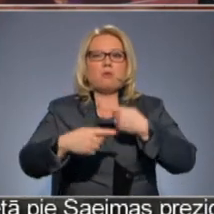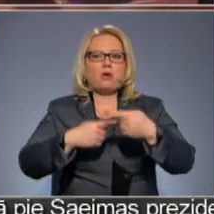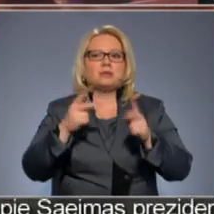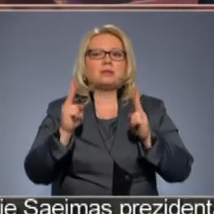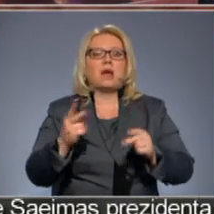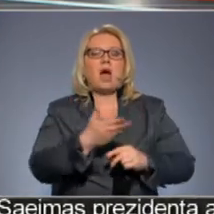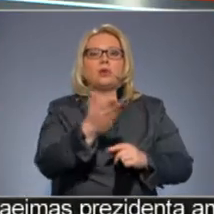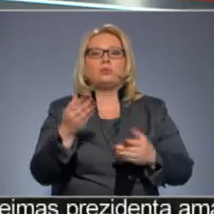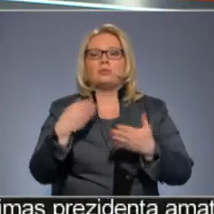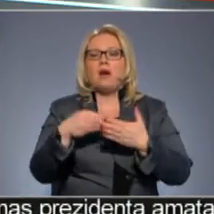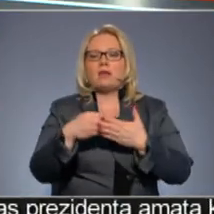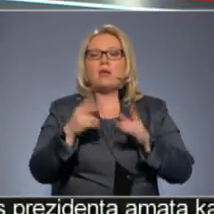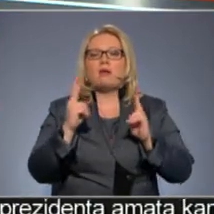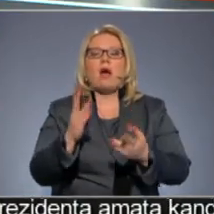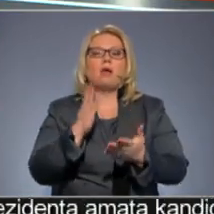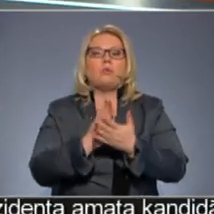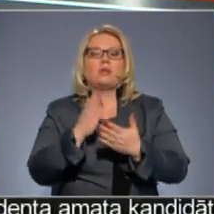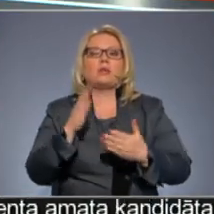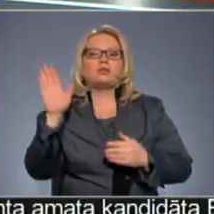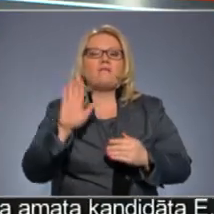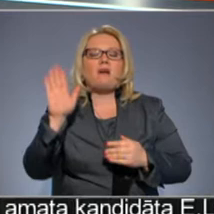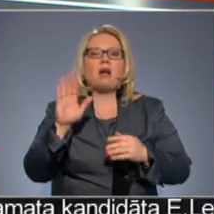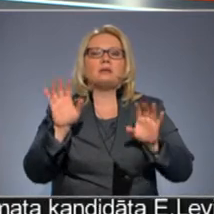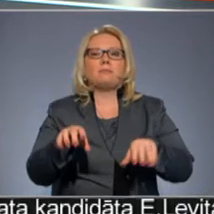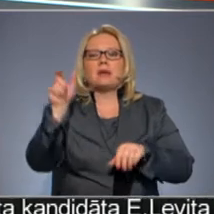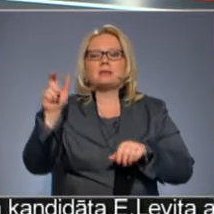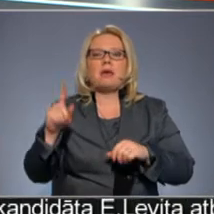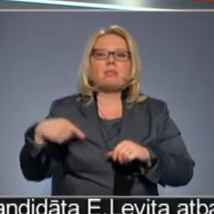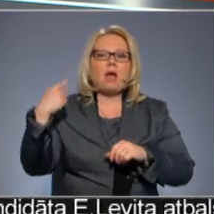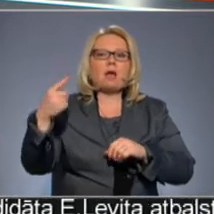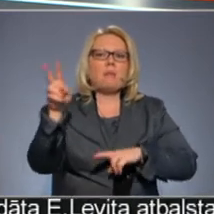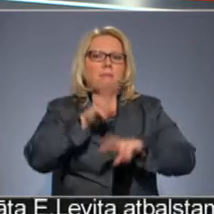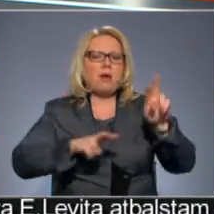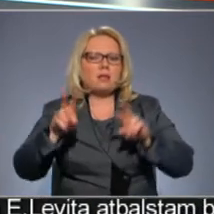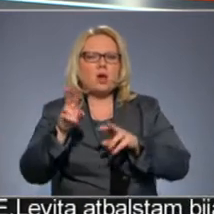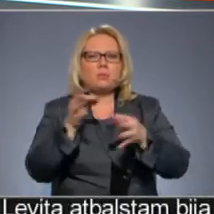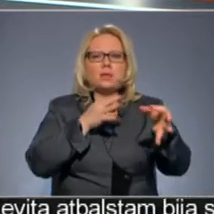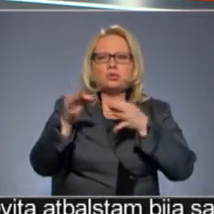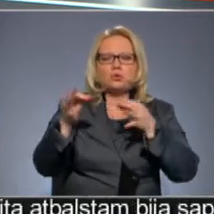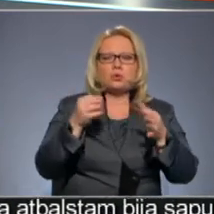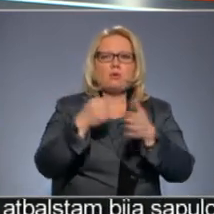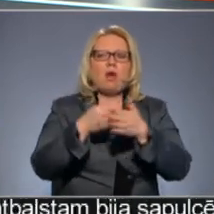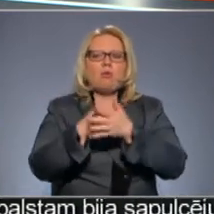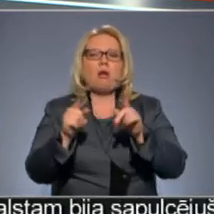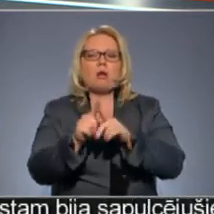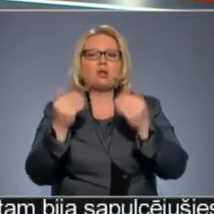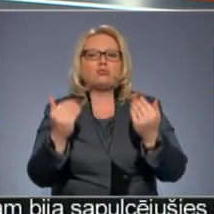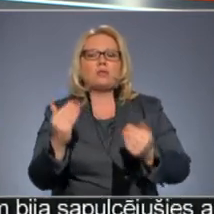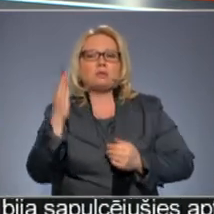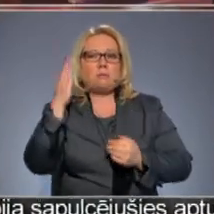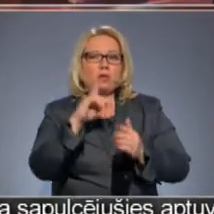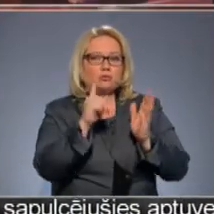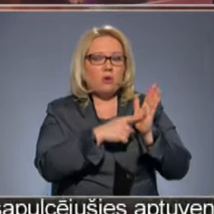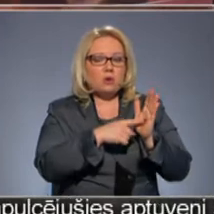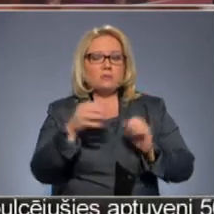jūs vērtētu to, kā ir noritējuši valsts prezidenti nākamā meklējumi, diskusijas par to un galā arī šodienas balsojumi? Jā,